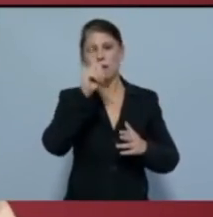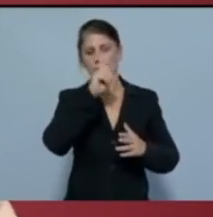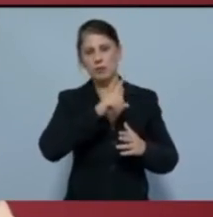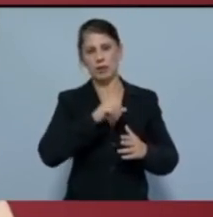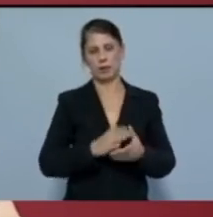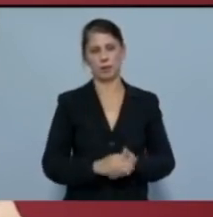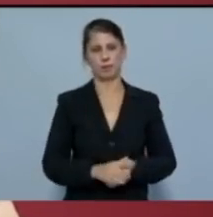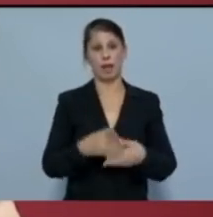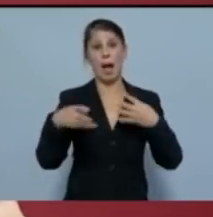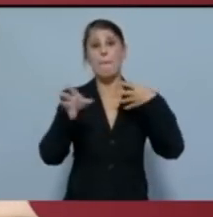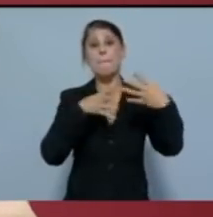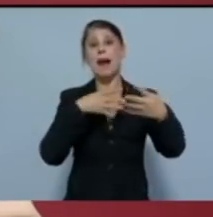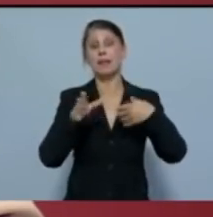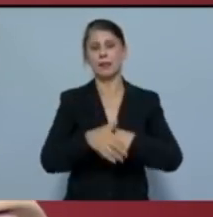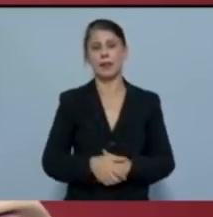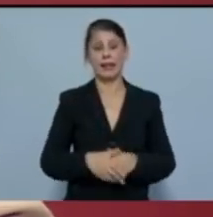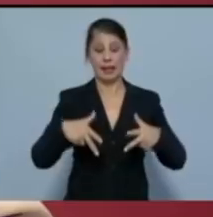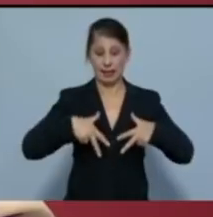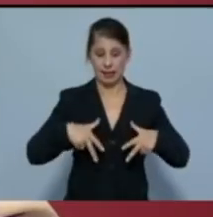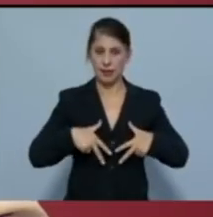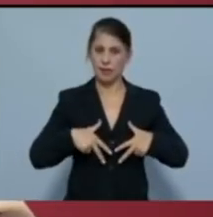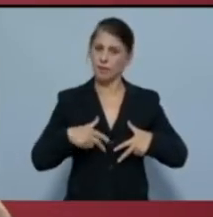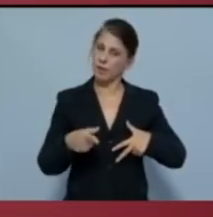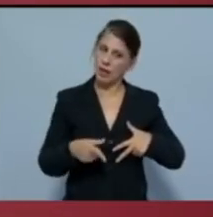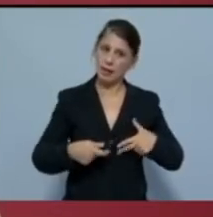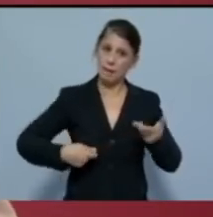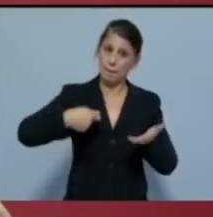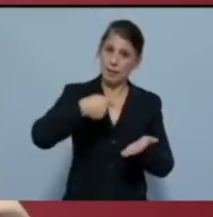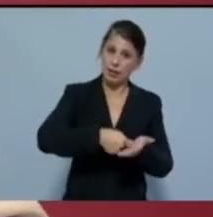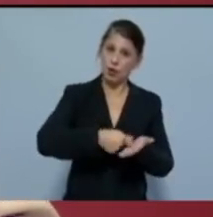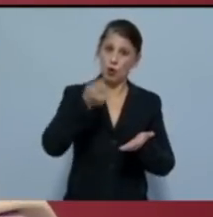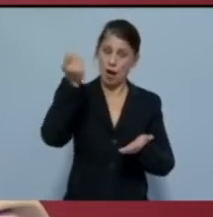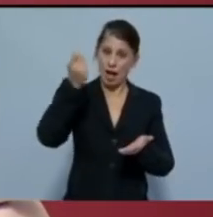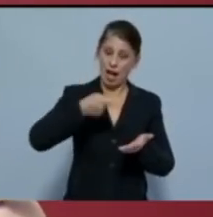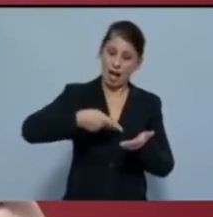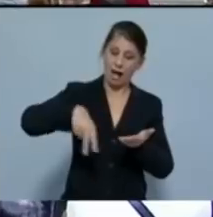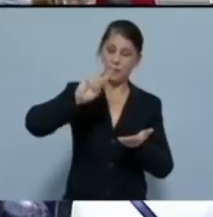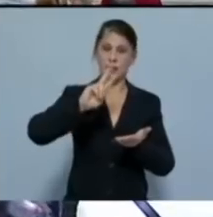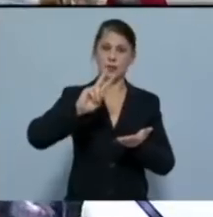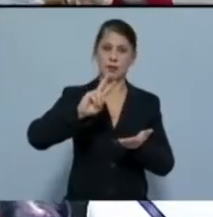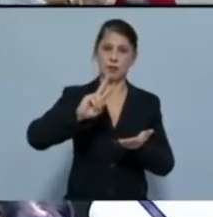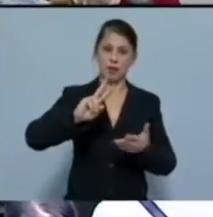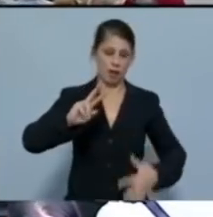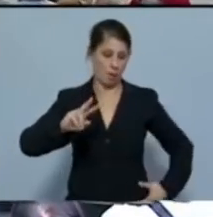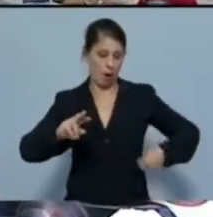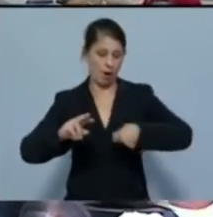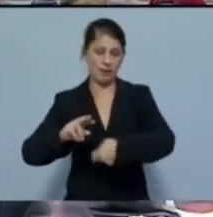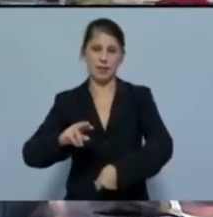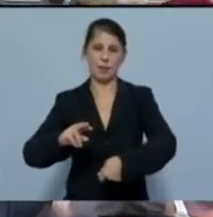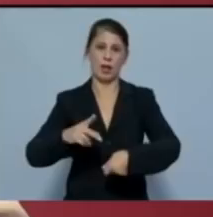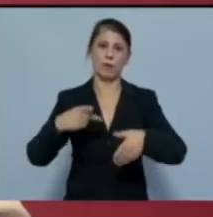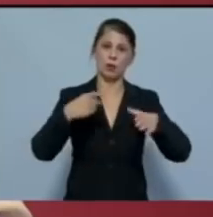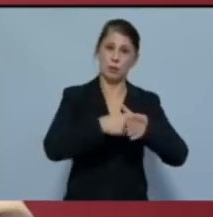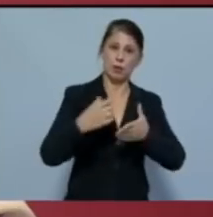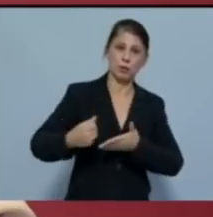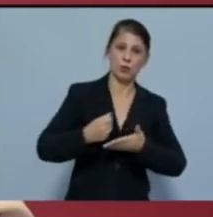κυβέρνηση βάζει τους εργαζόμενους να πληρώσουν τις αυξήσεις απλά από άλλη τσέπη από το Ταμείο που